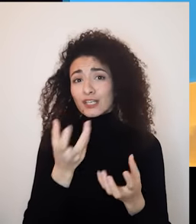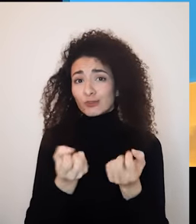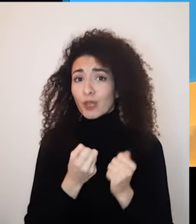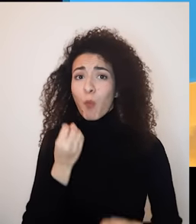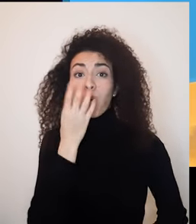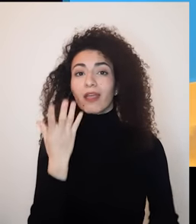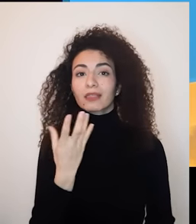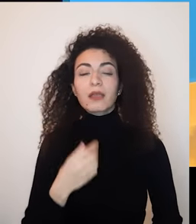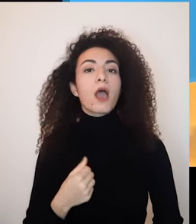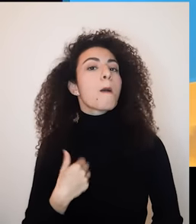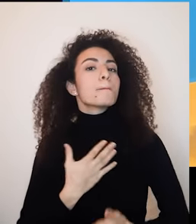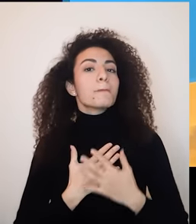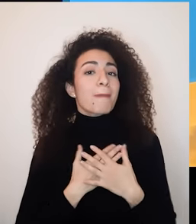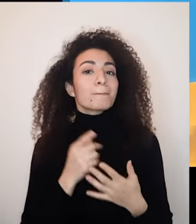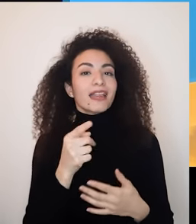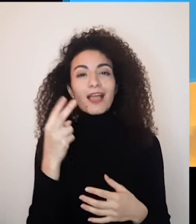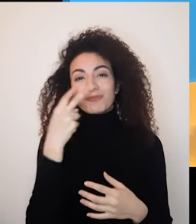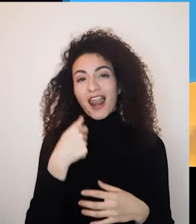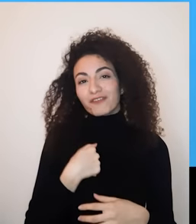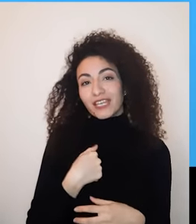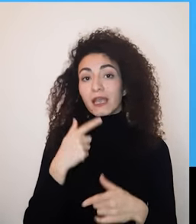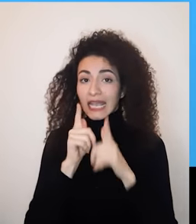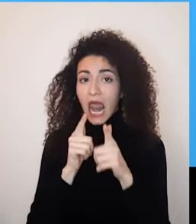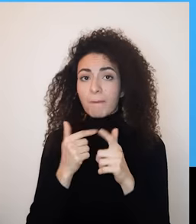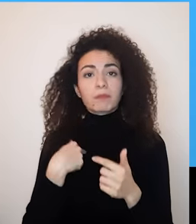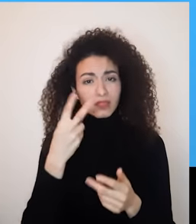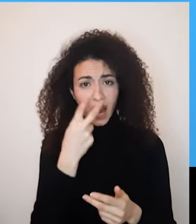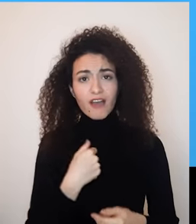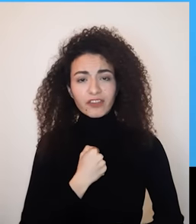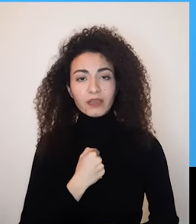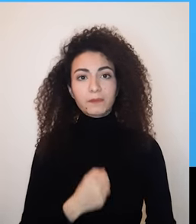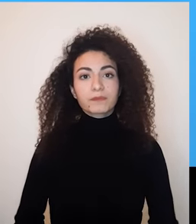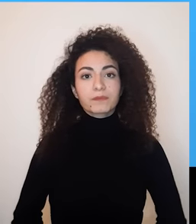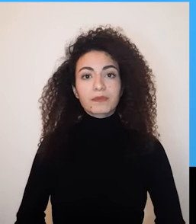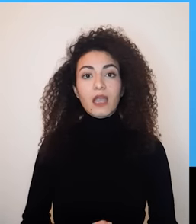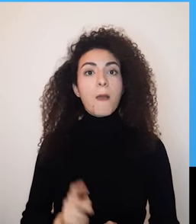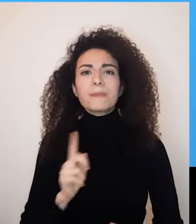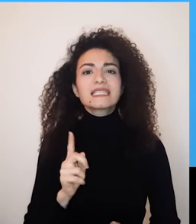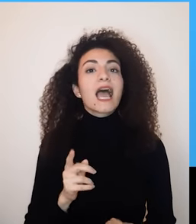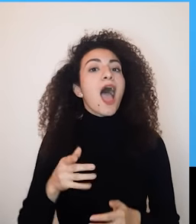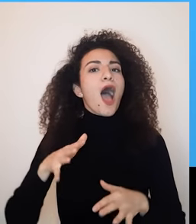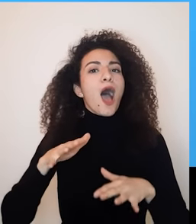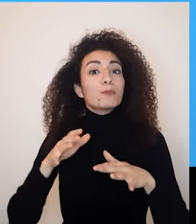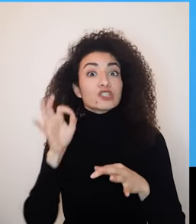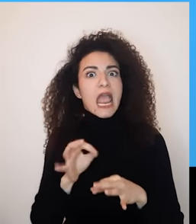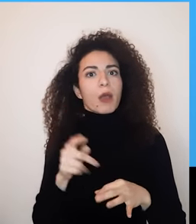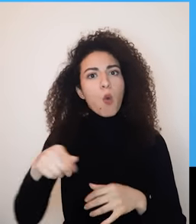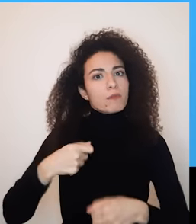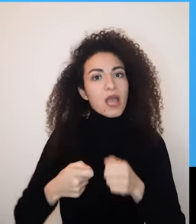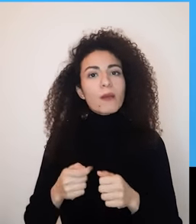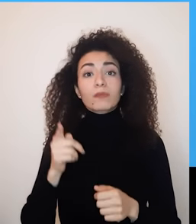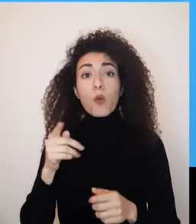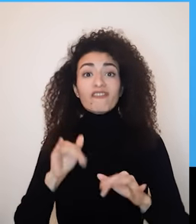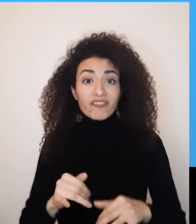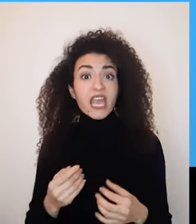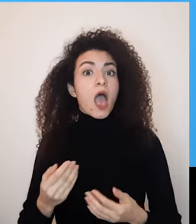بحب أنه تفاجئني أحياناً من الورود لما تجي على البيت بحب أنه دايماً تطلع فيي لما تكون عم تحكي معي ولكن ما لازم نتوقع لآخر